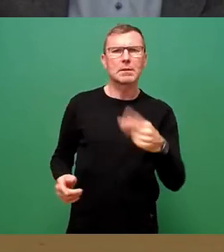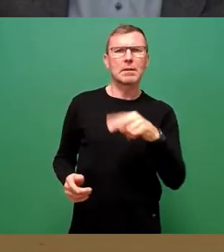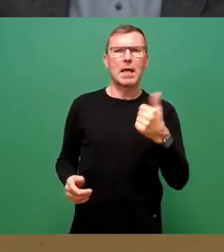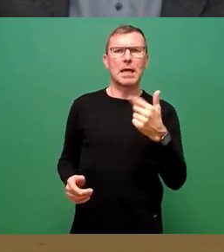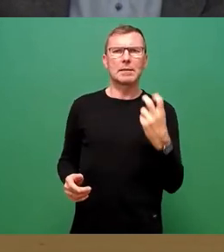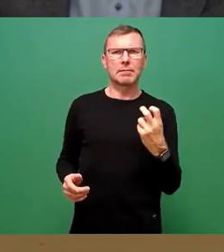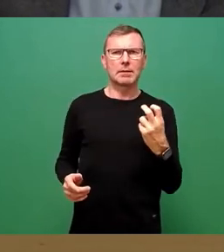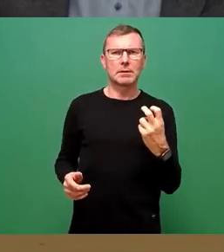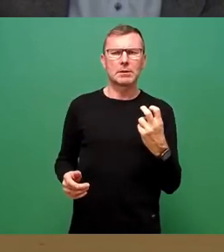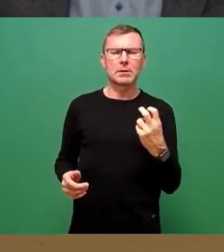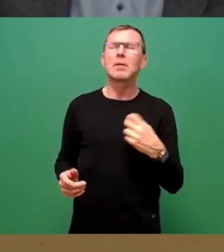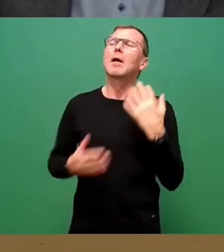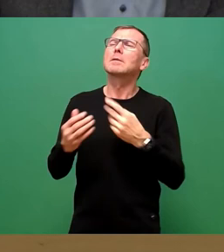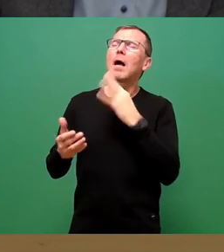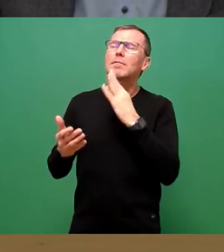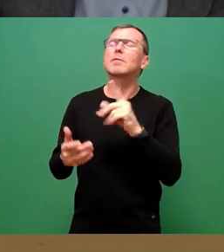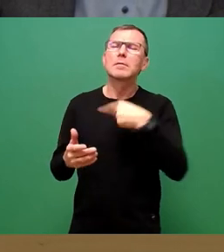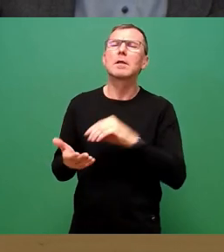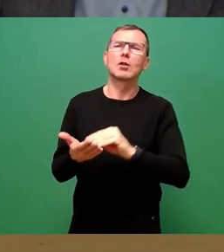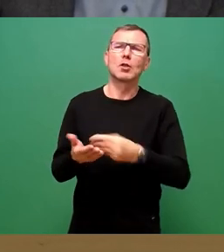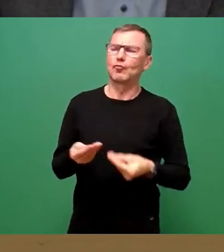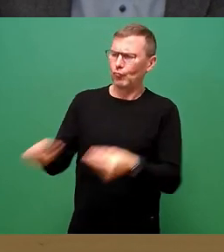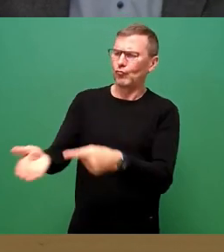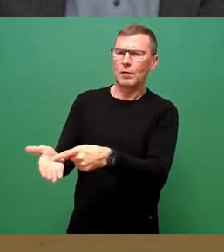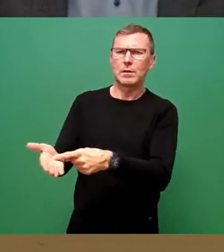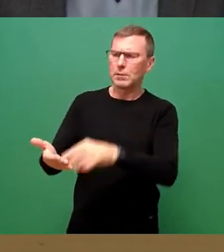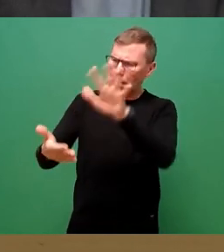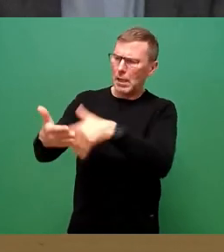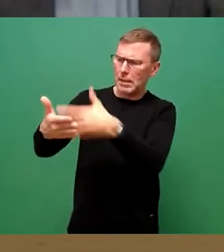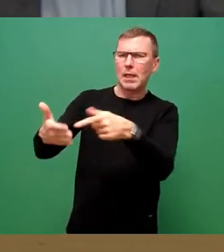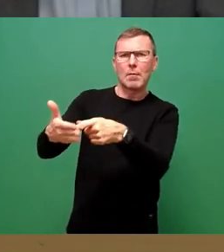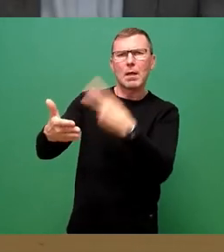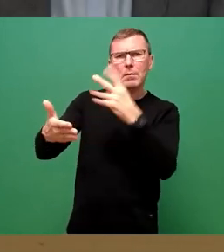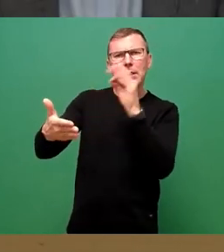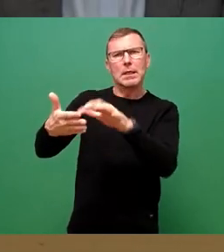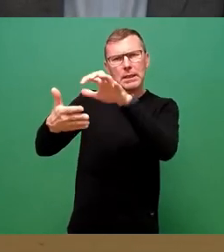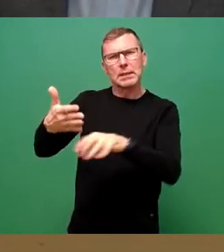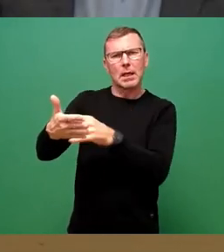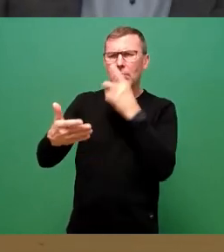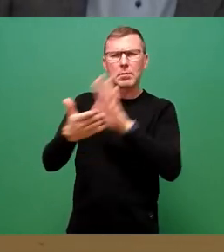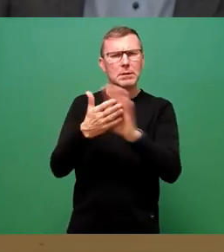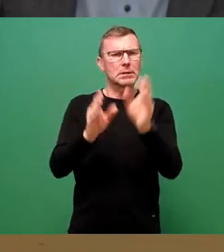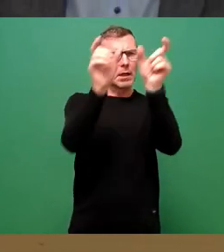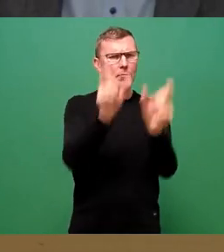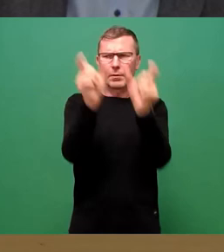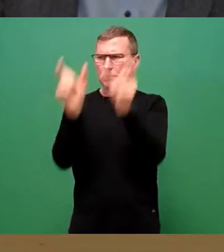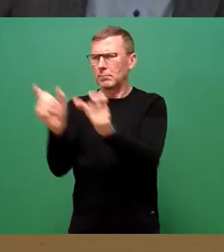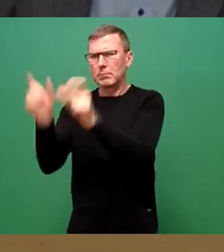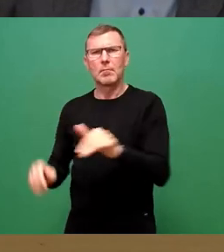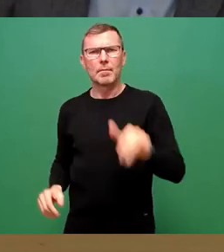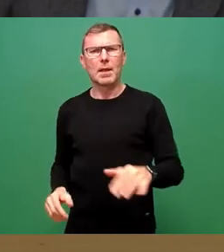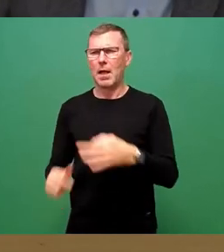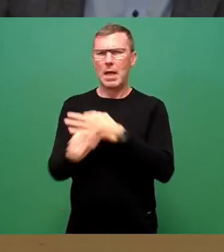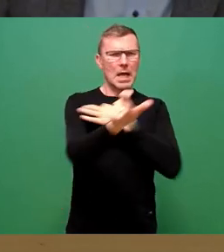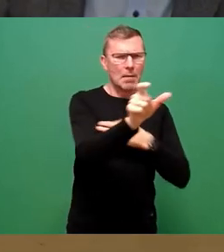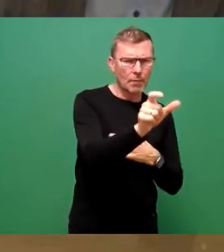zu radern, macht glaube ich nicht viel Sinn, kriegen Sie in der schriftlichen Antwort einmal mit beigefügt, sodass Sie das schön auseinanderhalten können nach Privatkunden